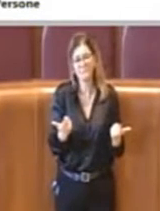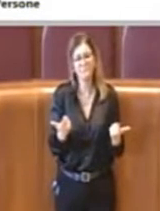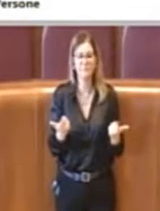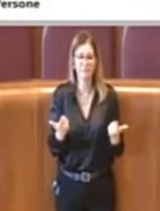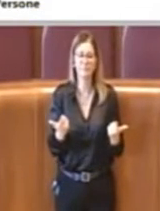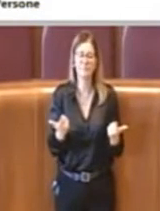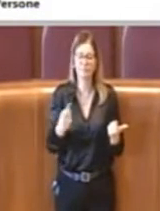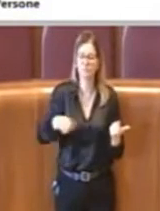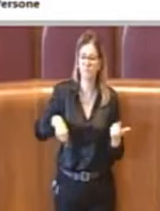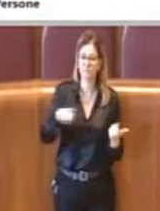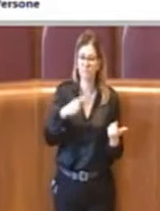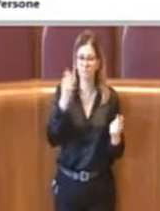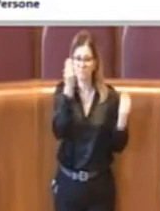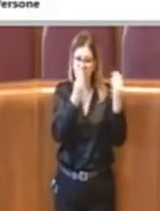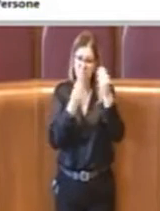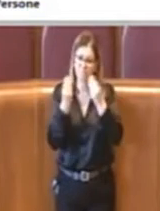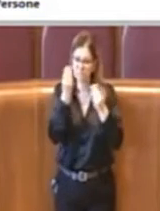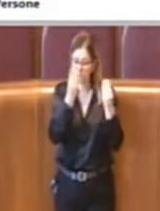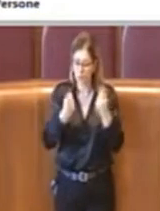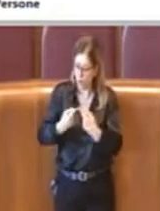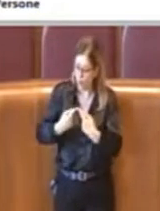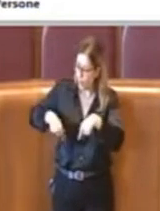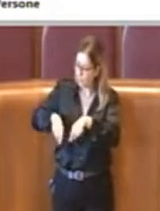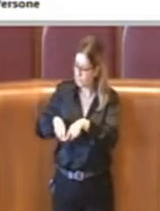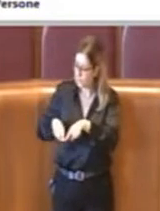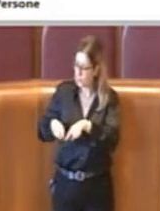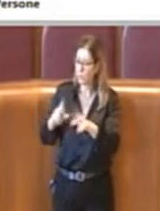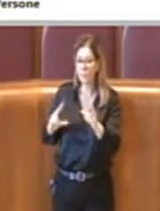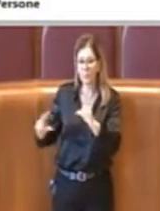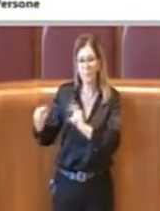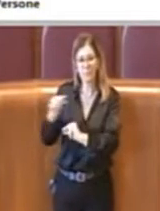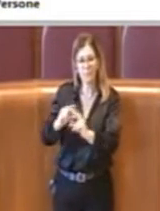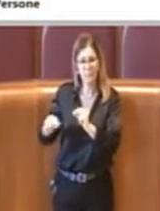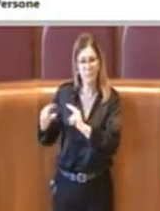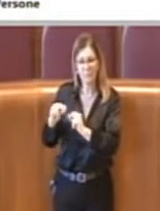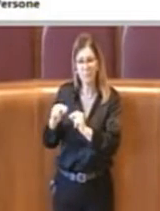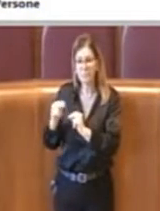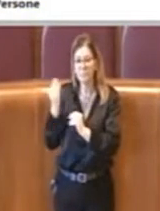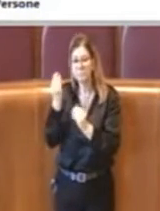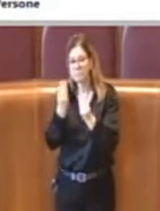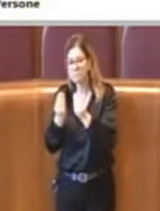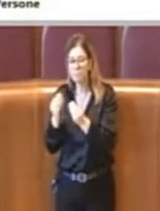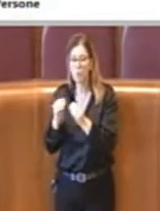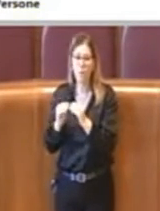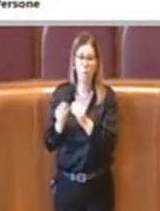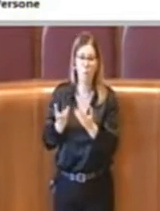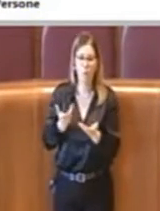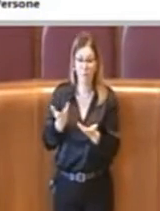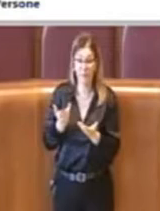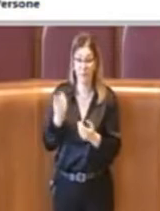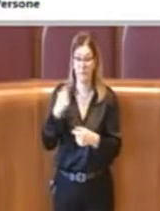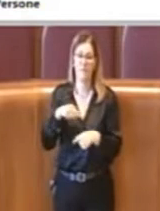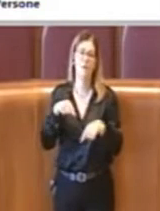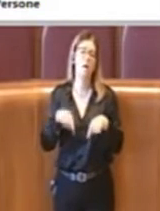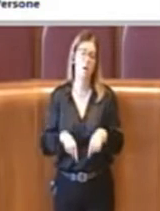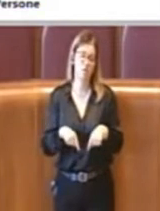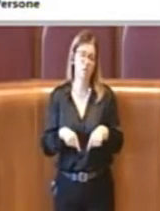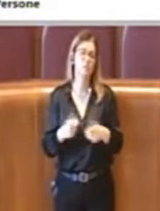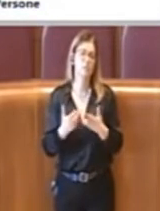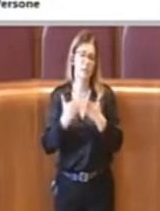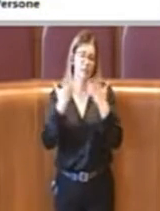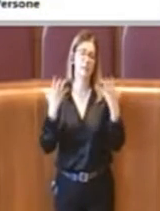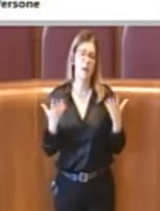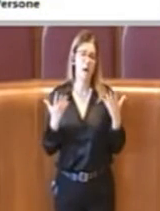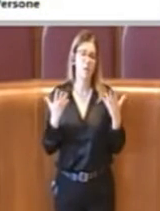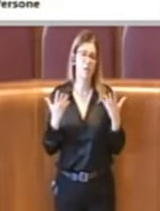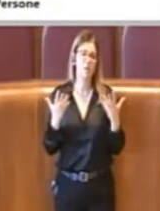domande ce le siamo poste in commissione e quindi più che mai oggi appare chiaro il ruolo